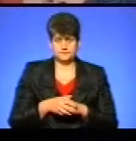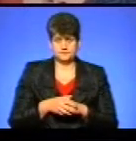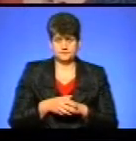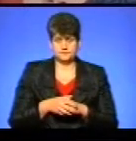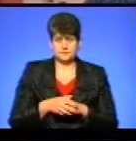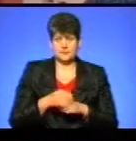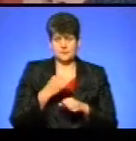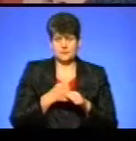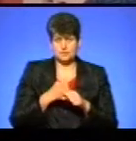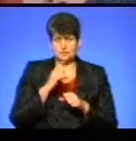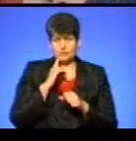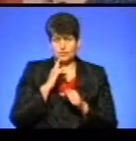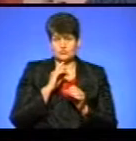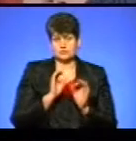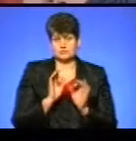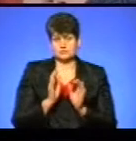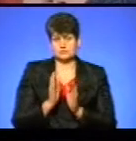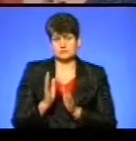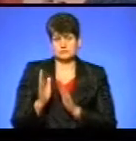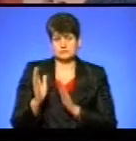Працюємо поки що в штатному режимі.